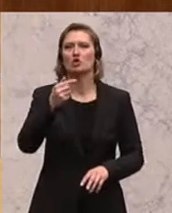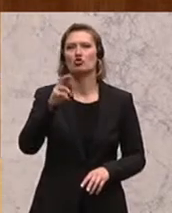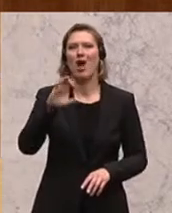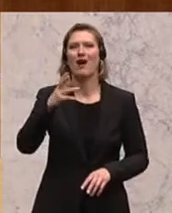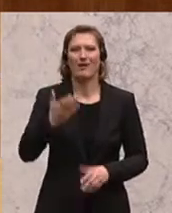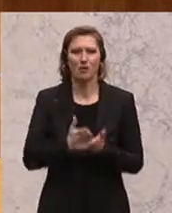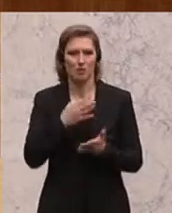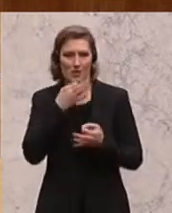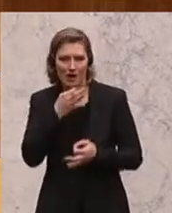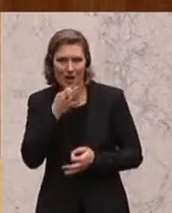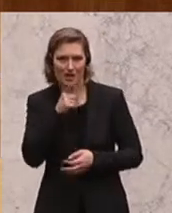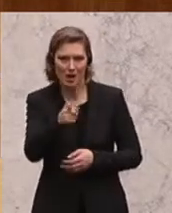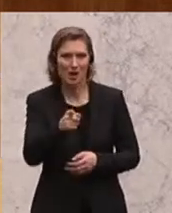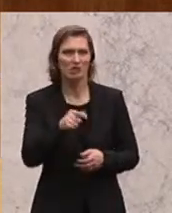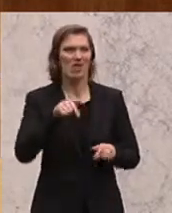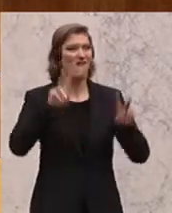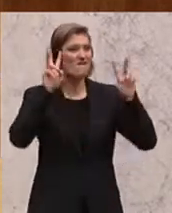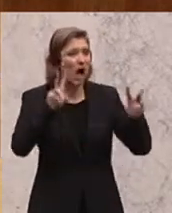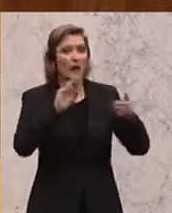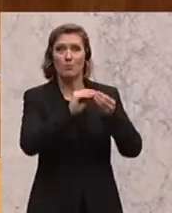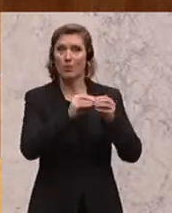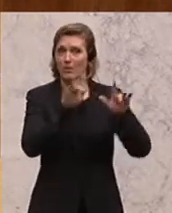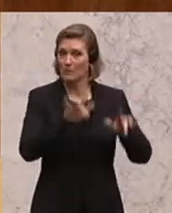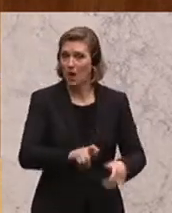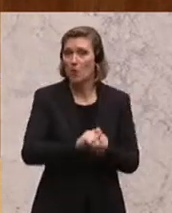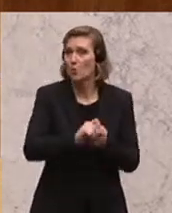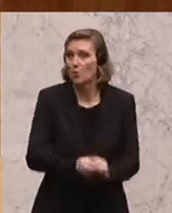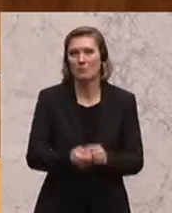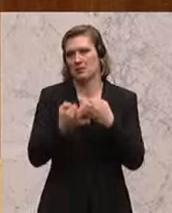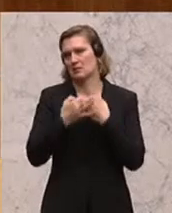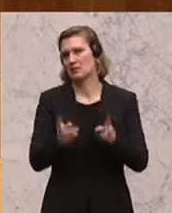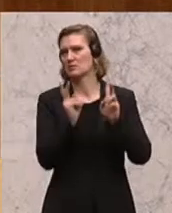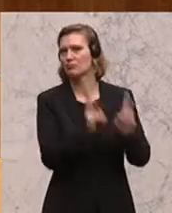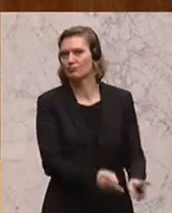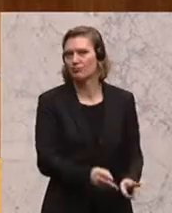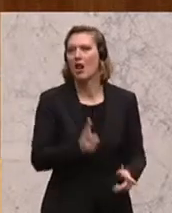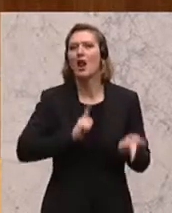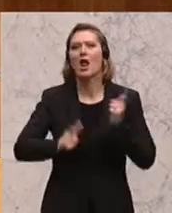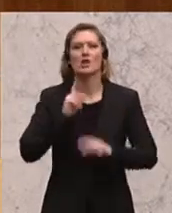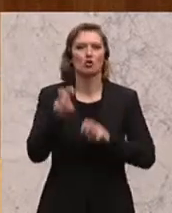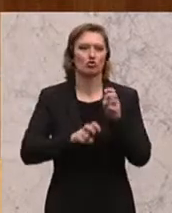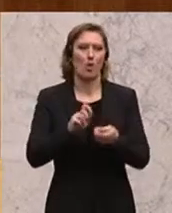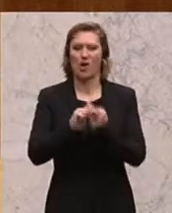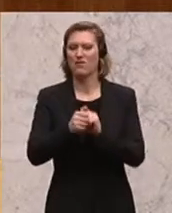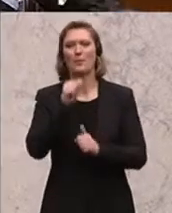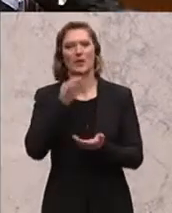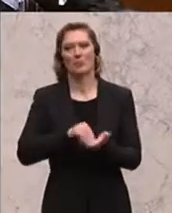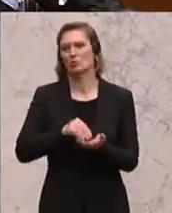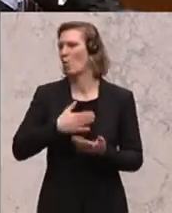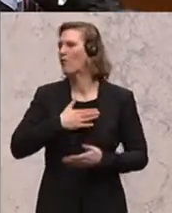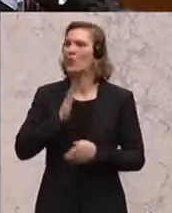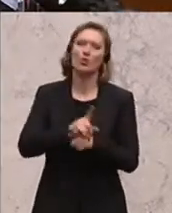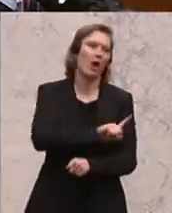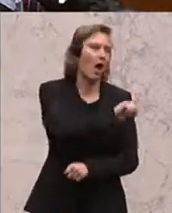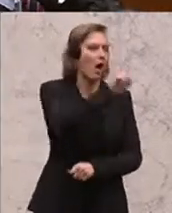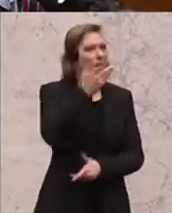Die wahren Probleme in der Republik werden nicht angegangen. Das ist es so. Und leider hat man die Steuerreform nicht dazu genutzt, obwohl man so lange verhandelt